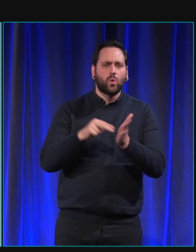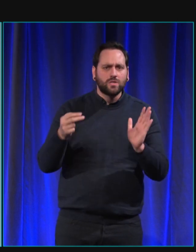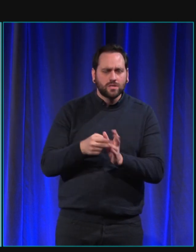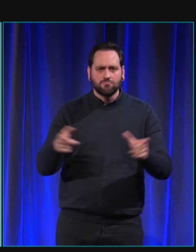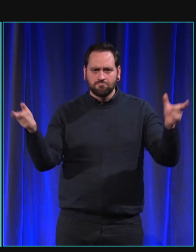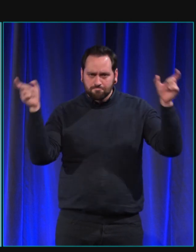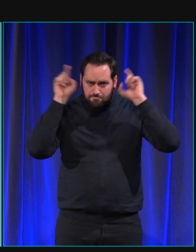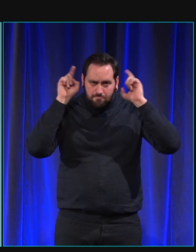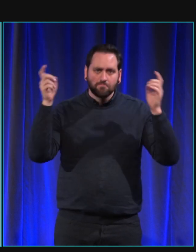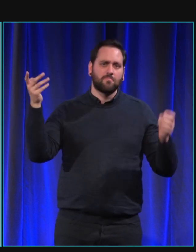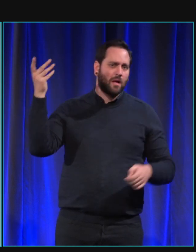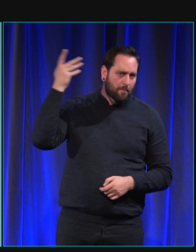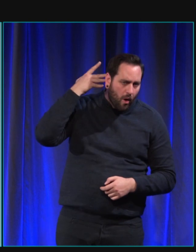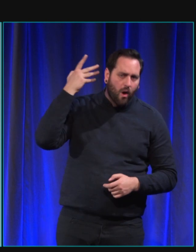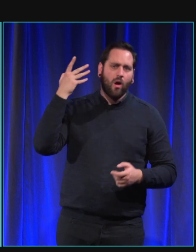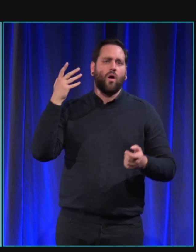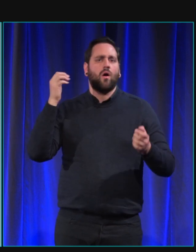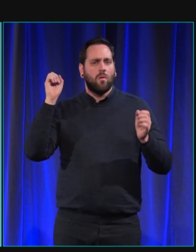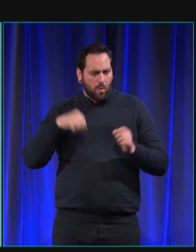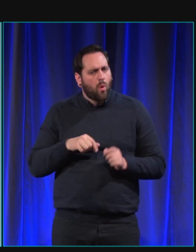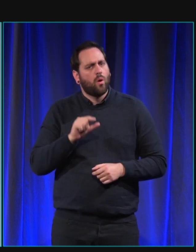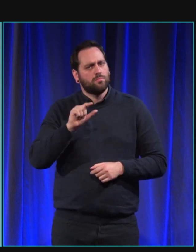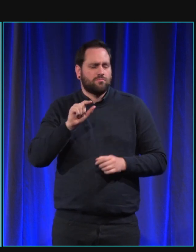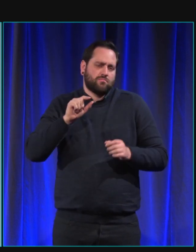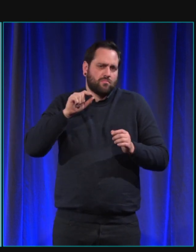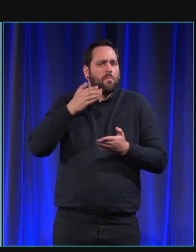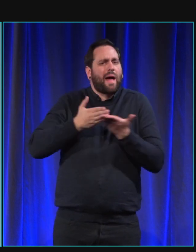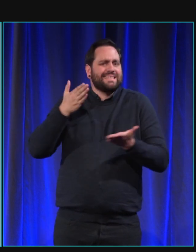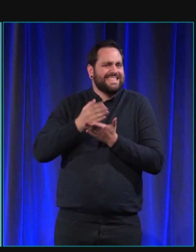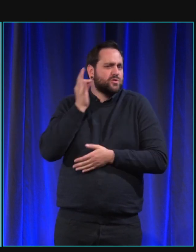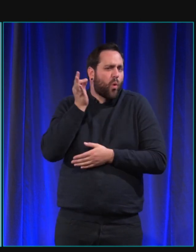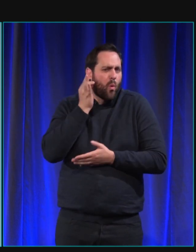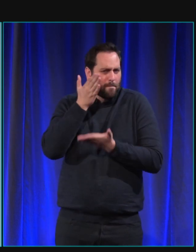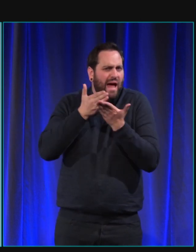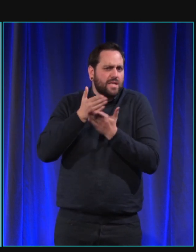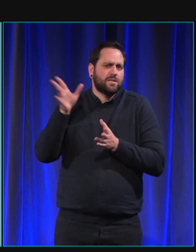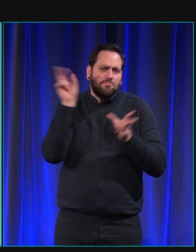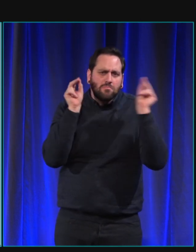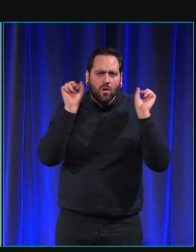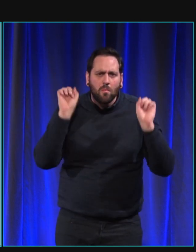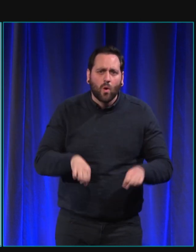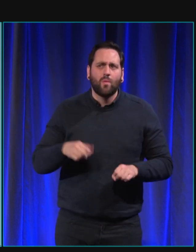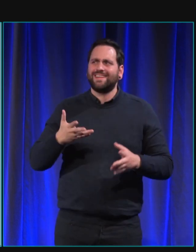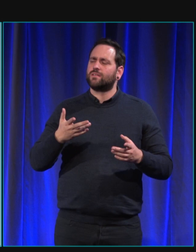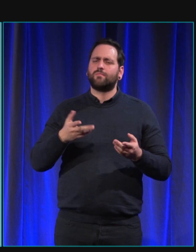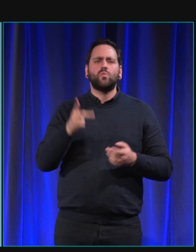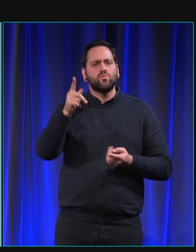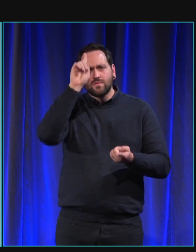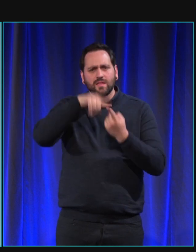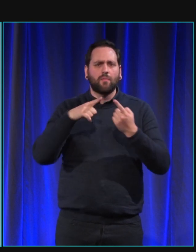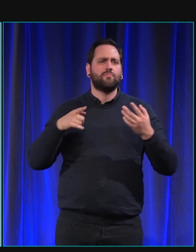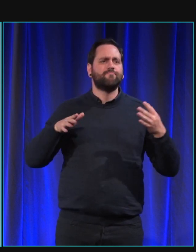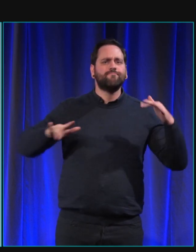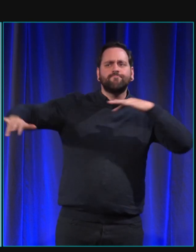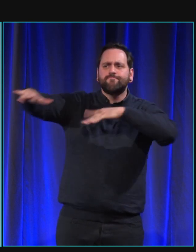cloquiaires, de percevoir une partie du son. Il faut bien dire que ça permet d'avoir les sons environnants qui sont dans la pièce